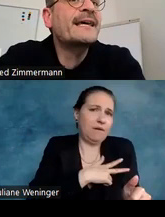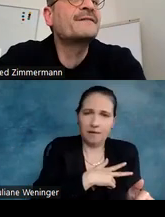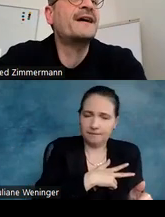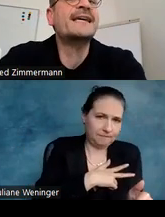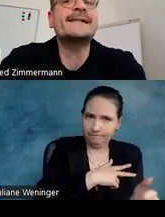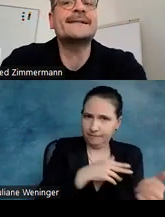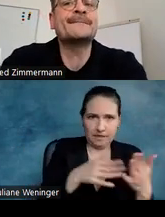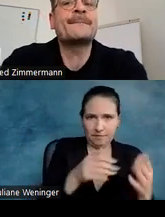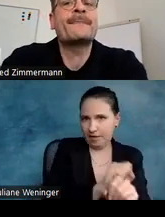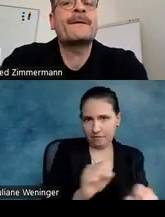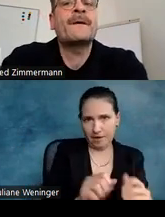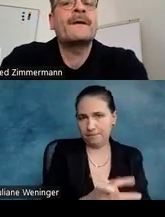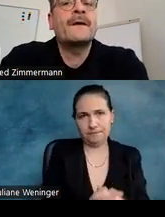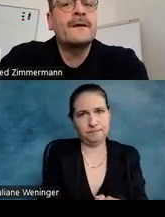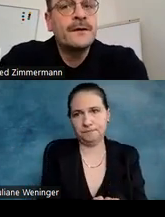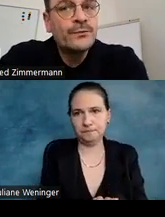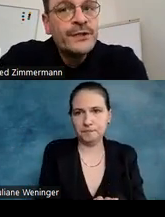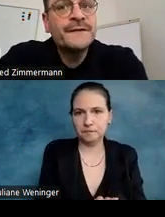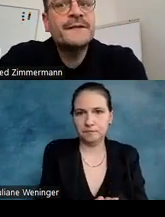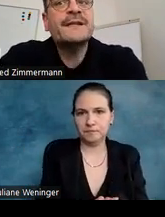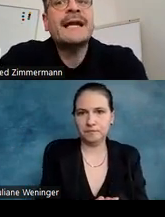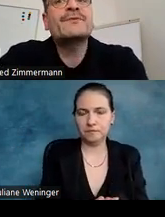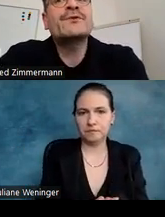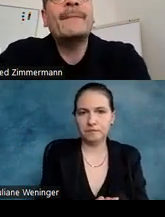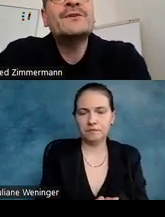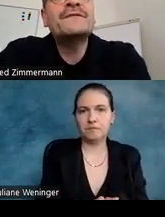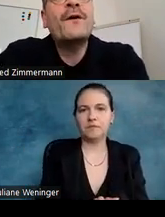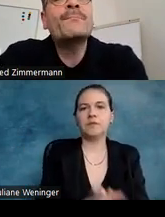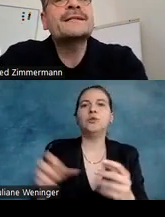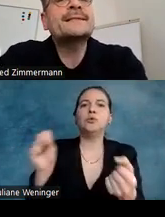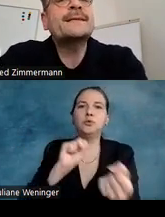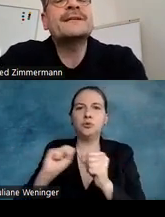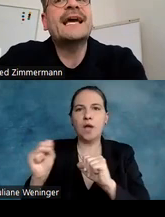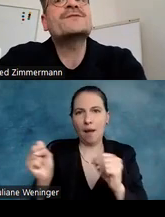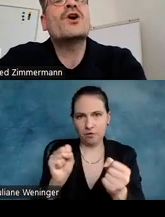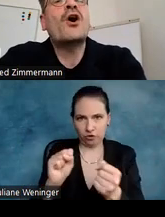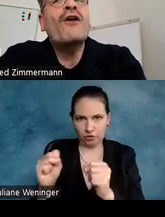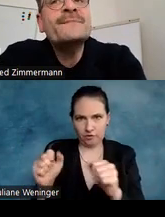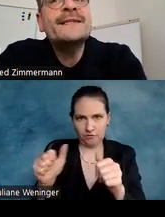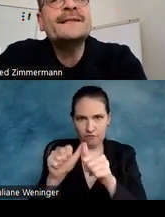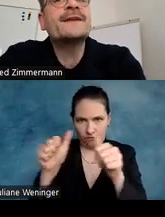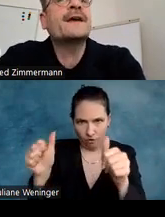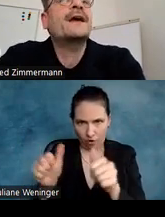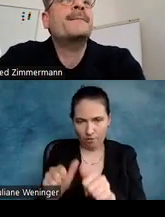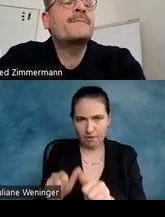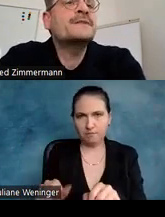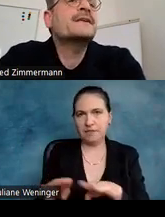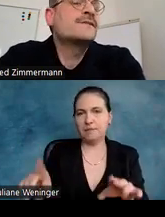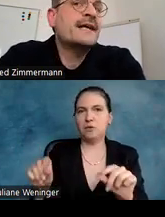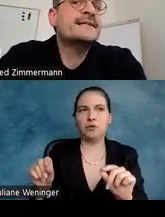nicht barrierefrei gelten. Nur Schriften mit einem dynamischen Formenprinzip, die also offen sind,